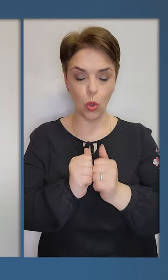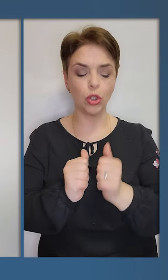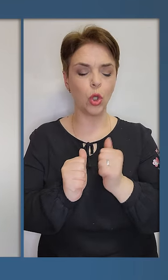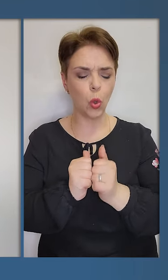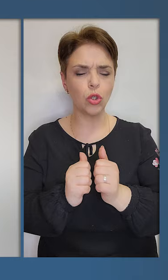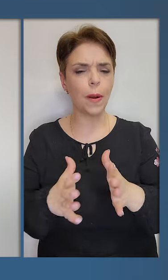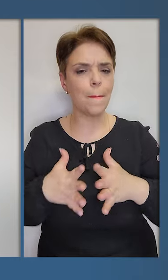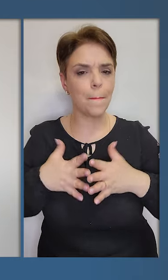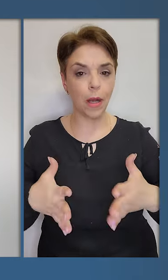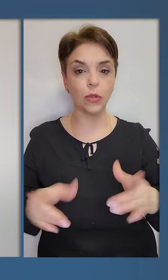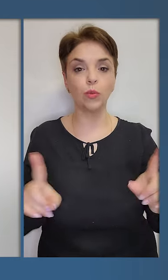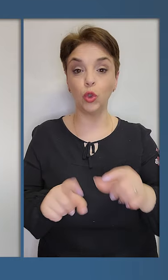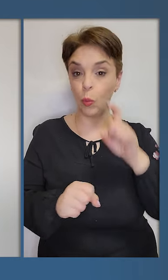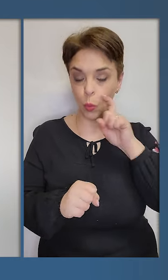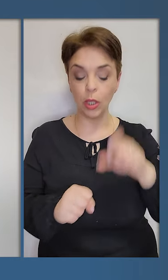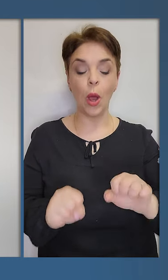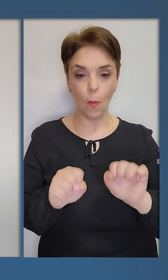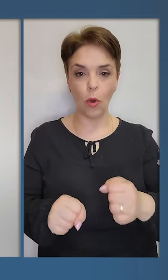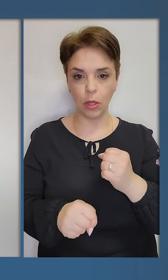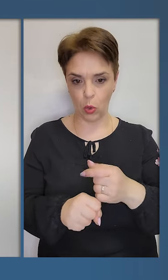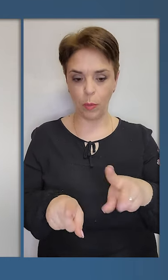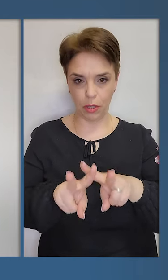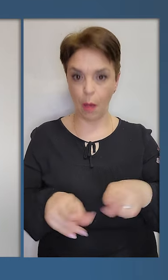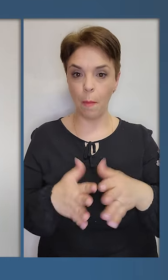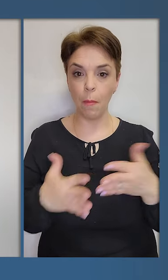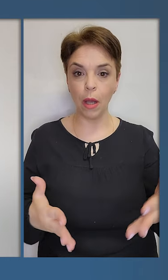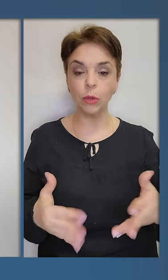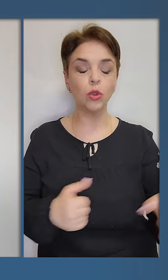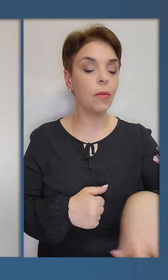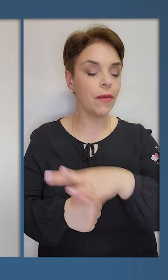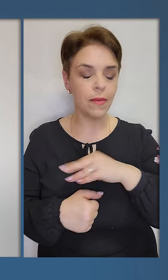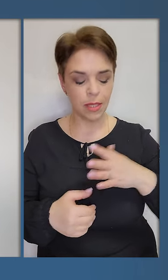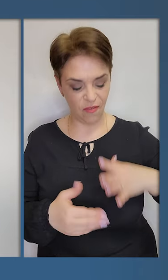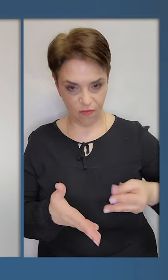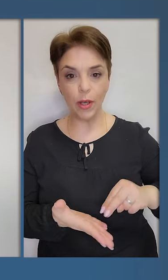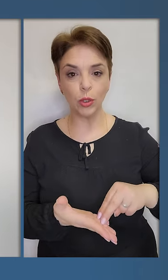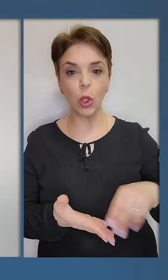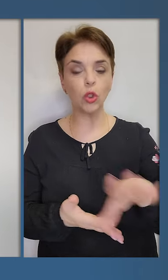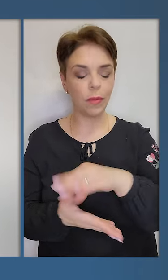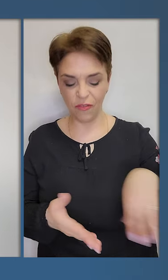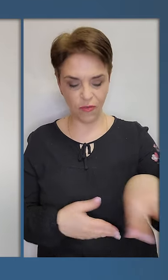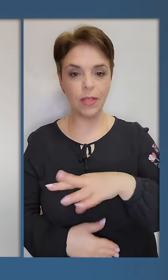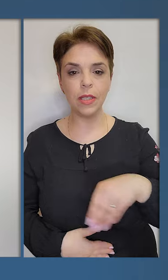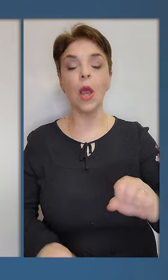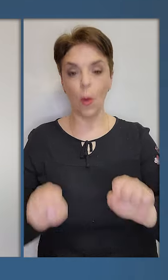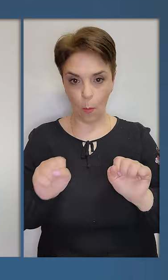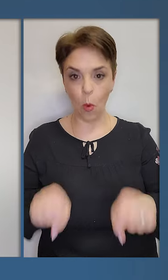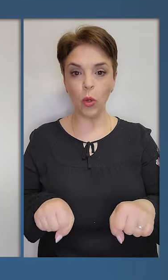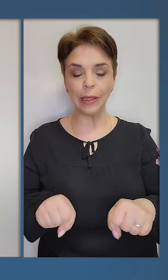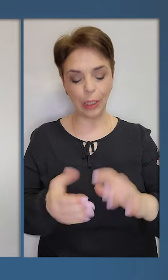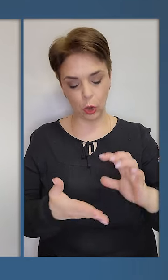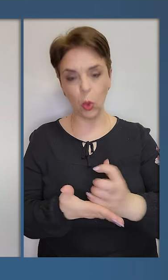кожен і кожне максимум, щоб Україна могла робити максимум, щоб ми всі вистояли, щоб ми всі